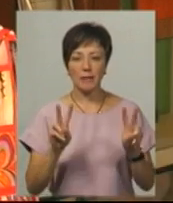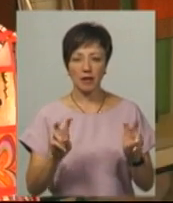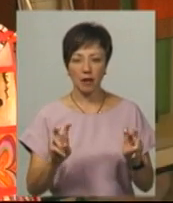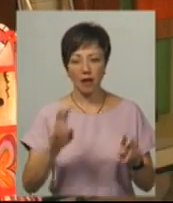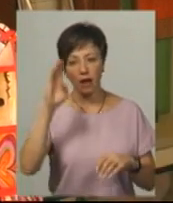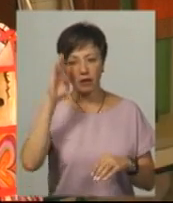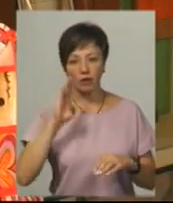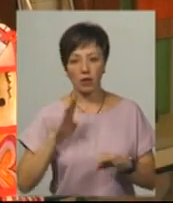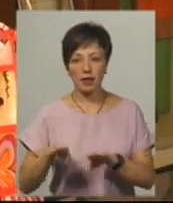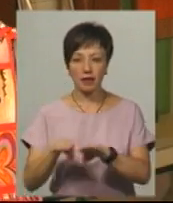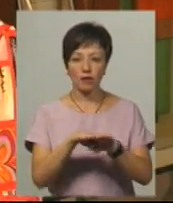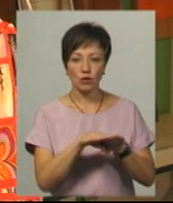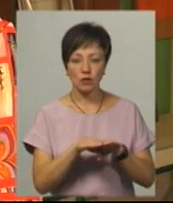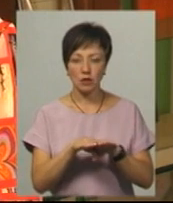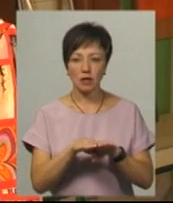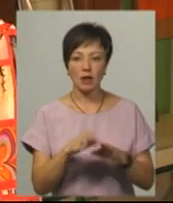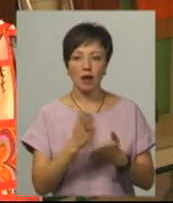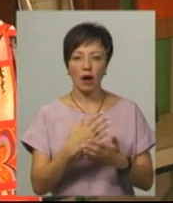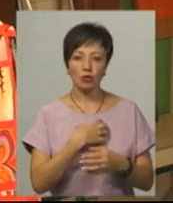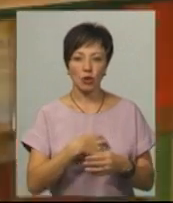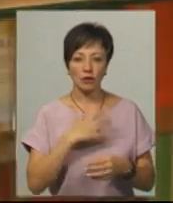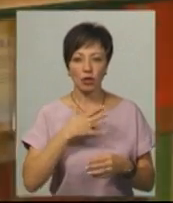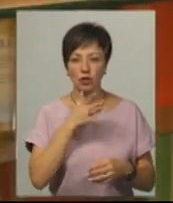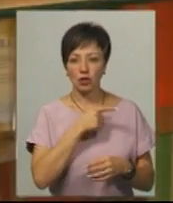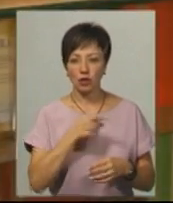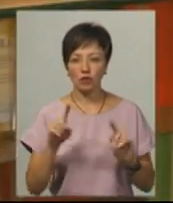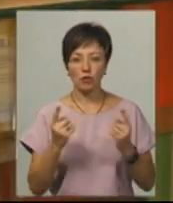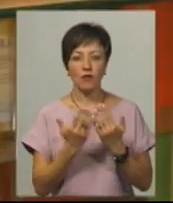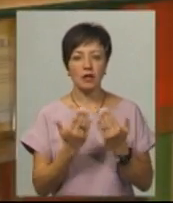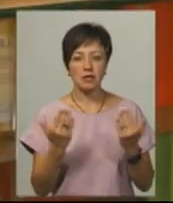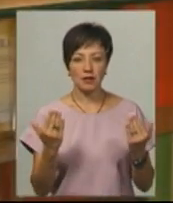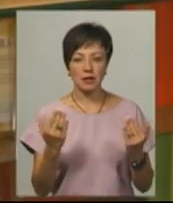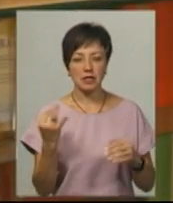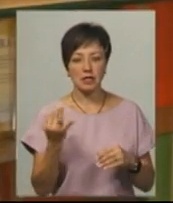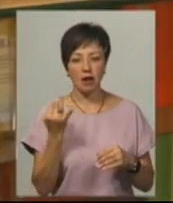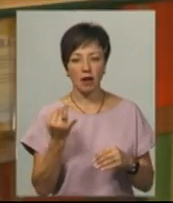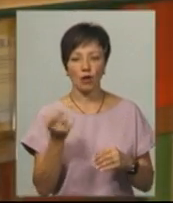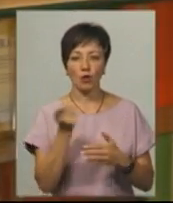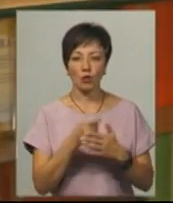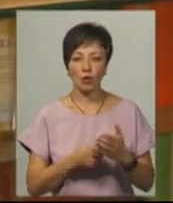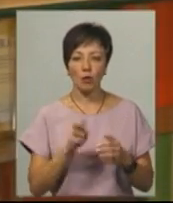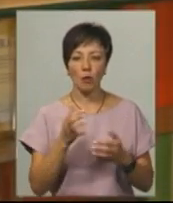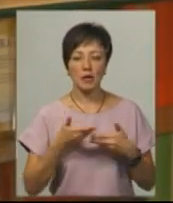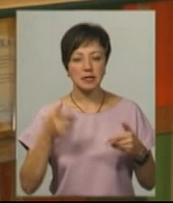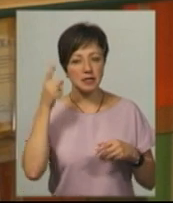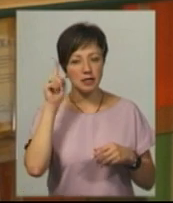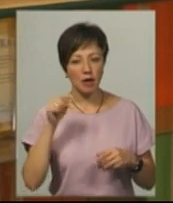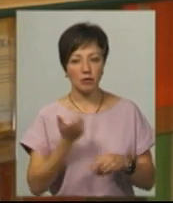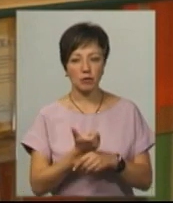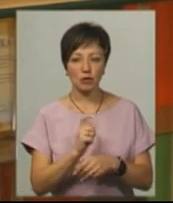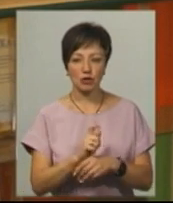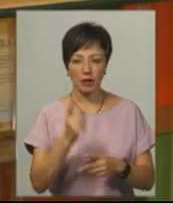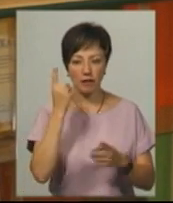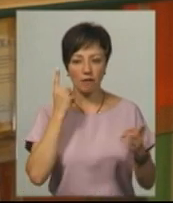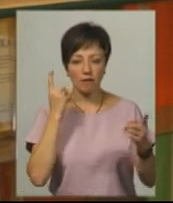з гендерної рівності, що є дуже актуальним в наш час. Чому виставка нас зацікавила саме художньо? Тому що ми знаємо, що більше